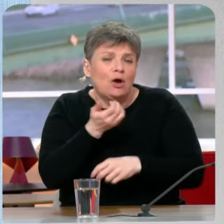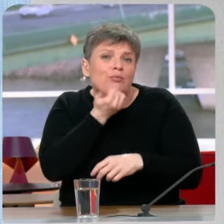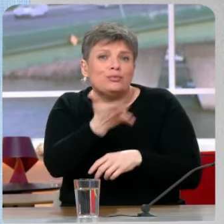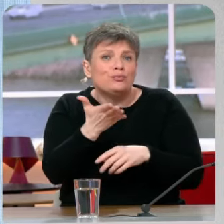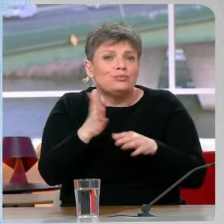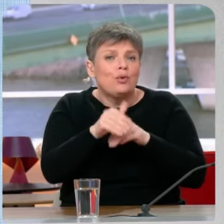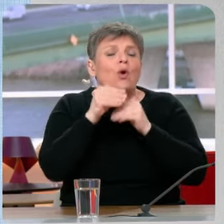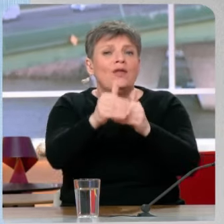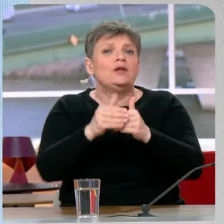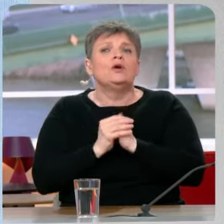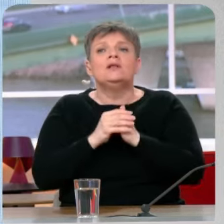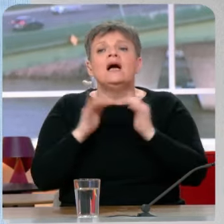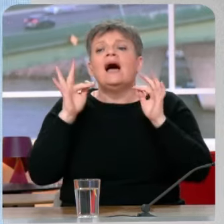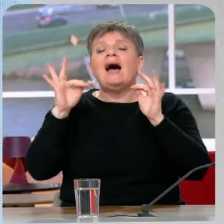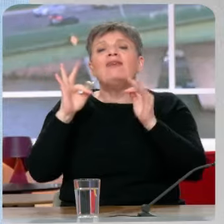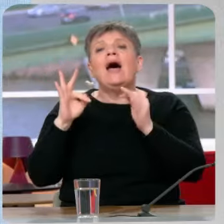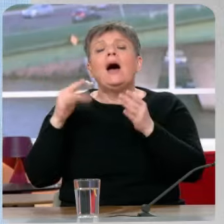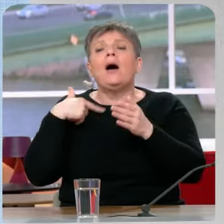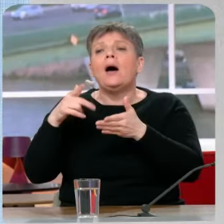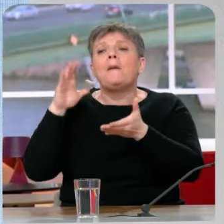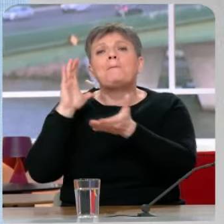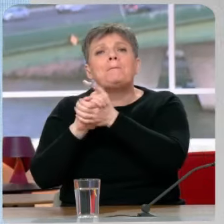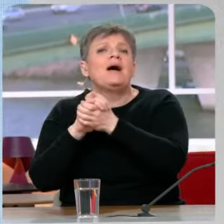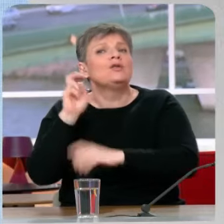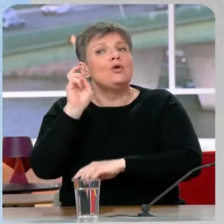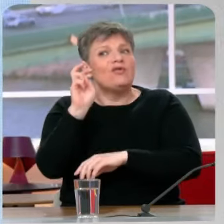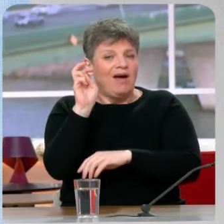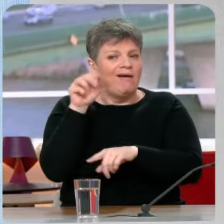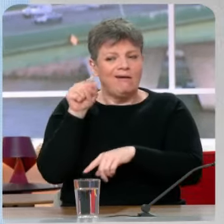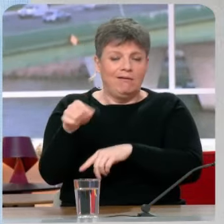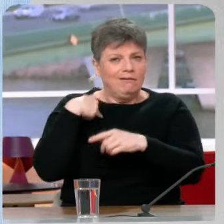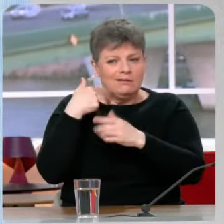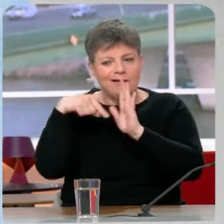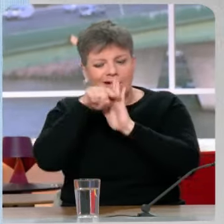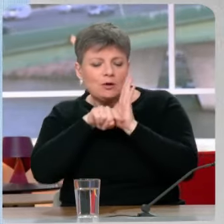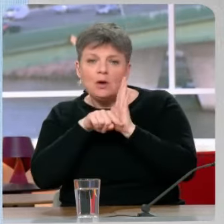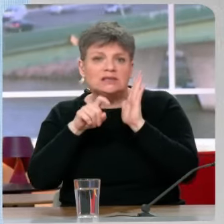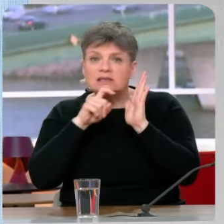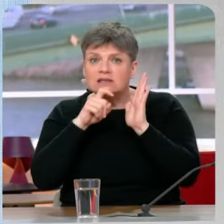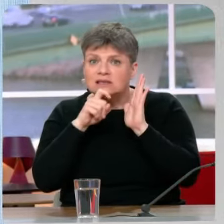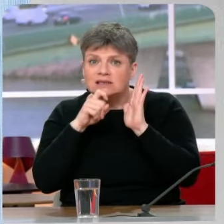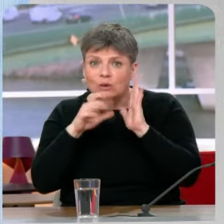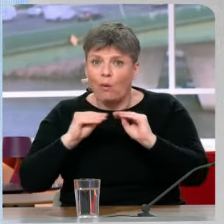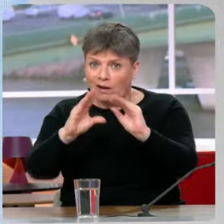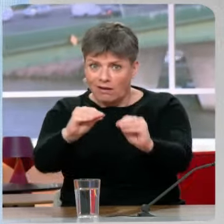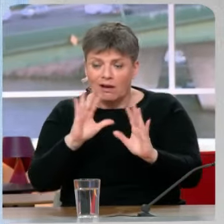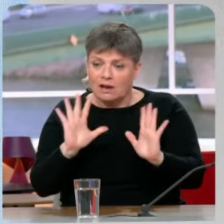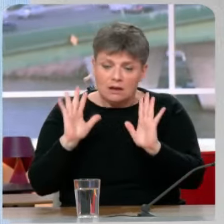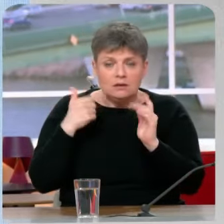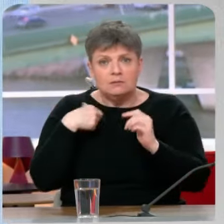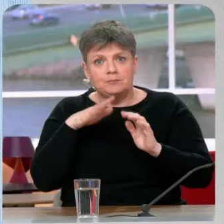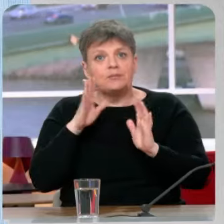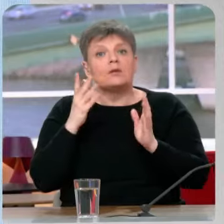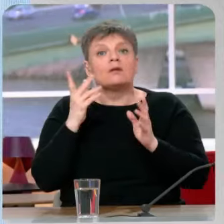supplémentaires n'est encore entrée en vigueur. Donc il n'est pas possible d'expliquer la situation actuelle avec des choses qui ne sont pas encore entrées en vigueur. Par ailleurs, dans le